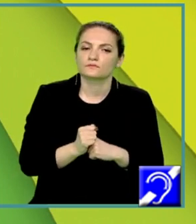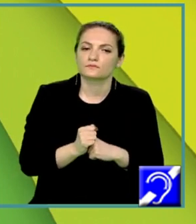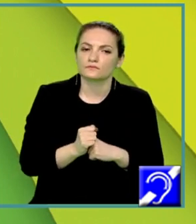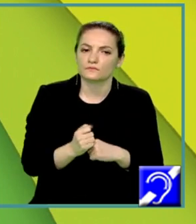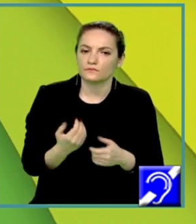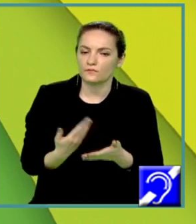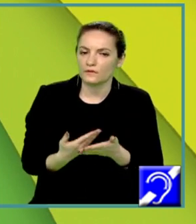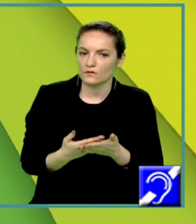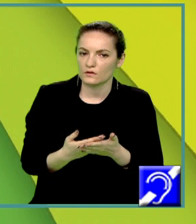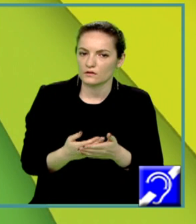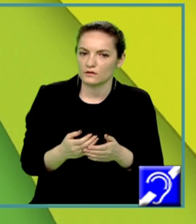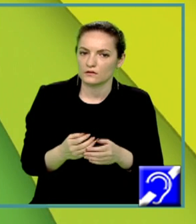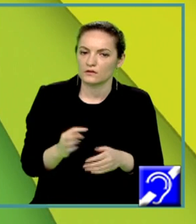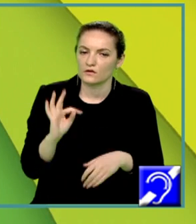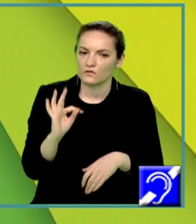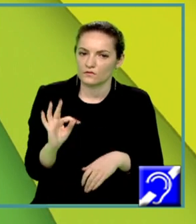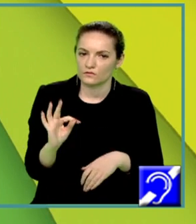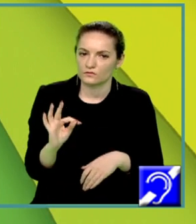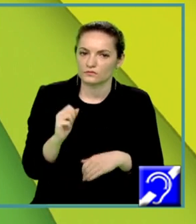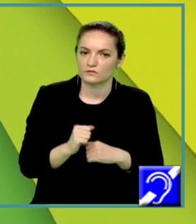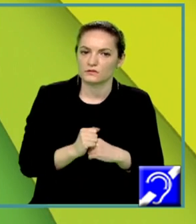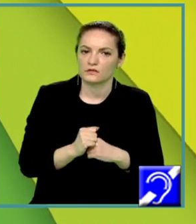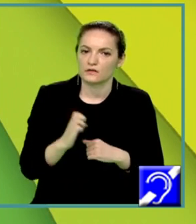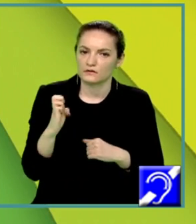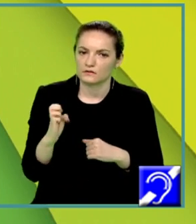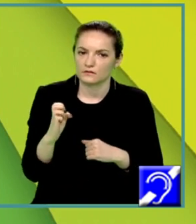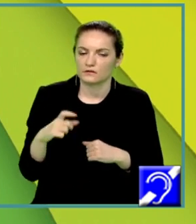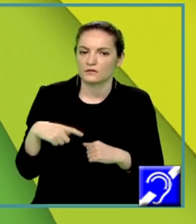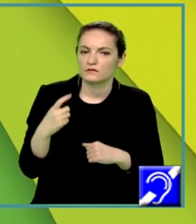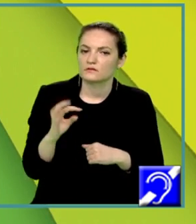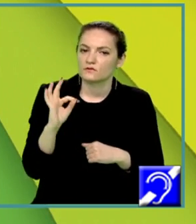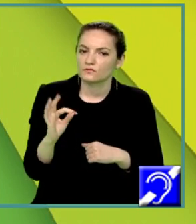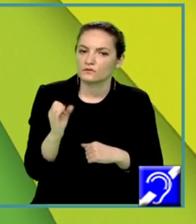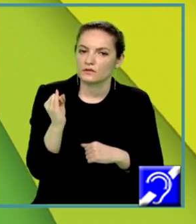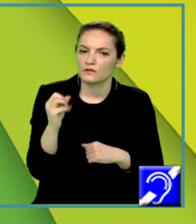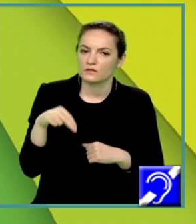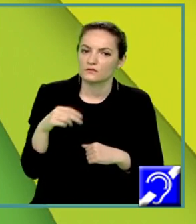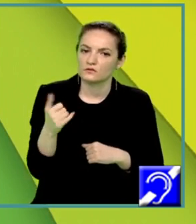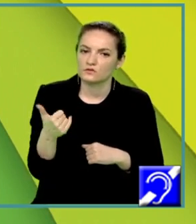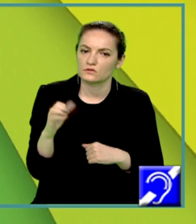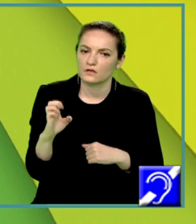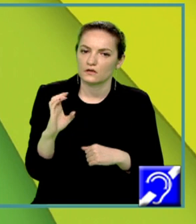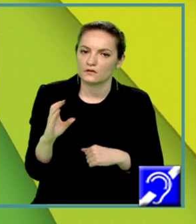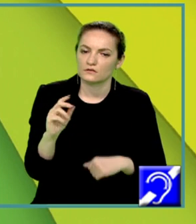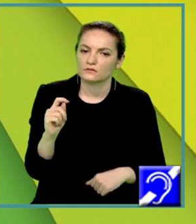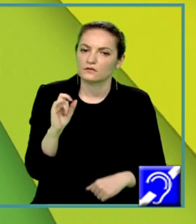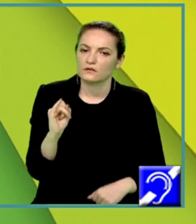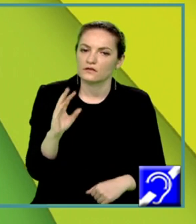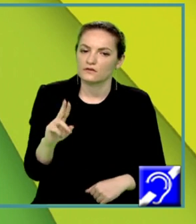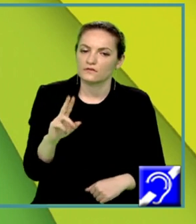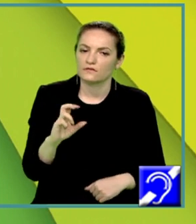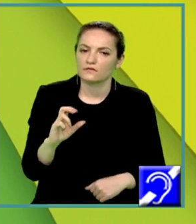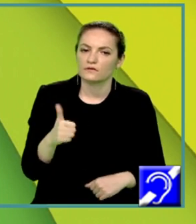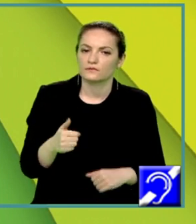Deoarece funcția exponențială este o funcție injectivă, dacă valorile funcțiilor sunt